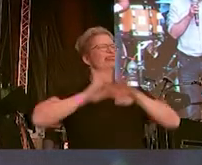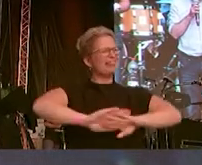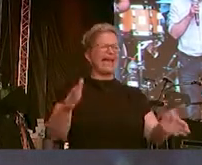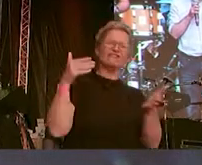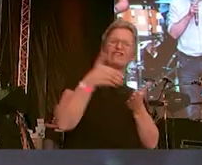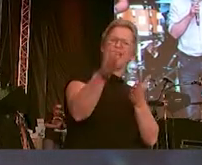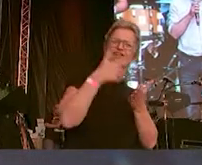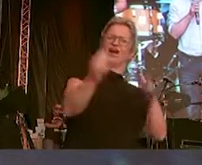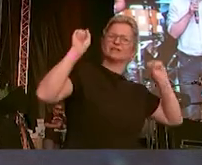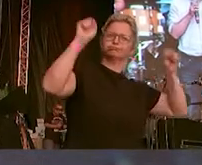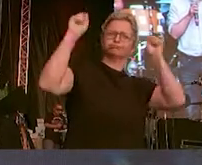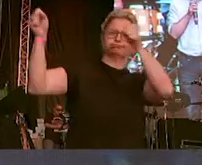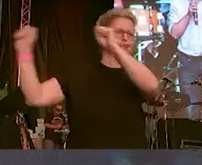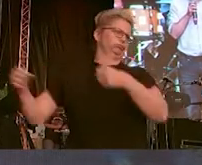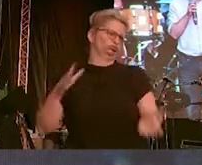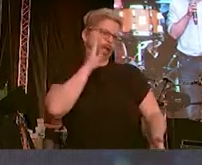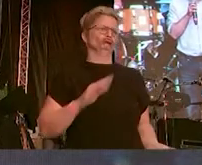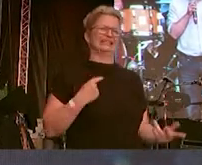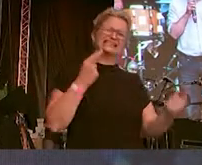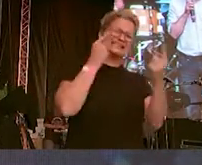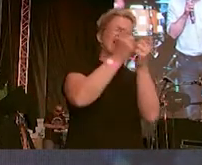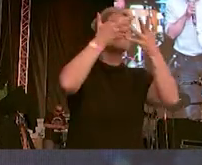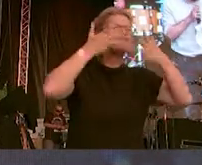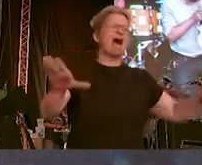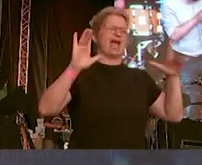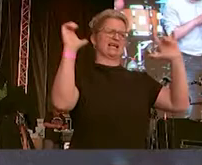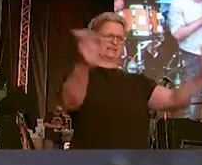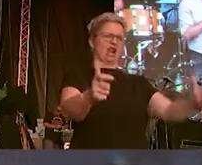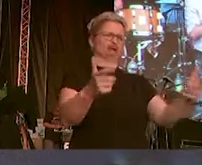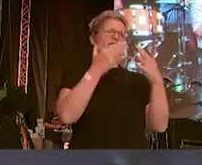sozusagen Initiative für unsere freie Gesellschaft. Vielen Dank.